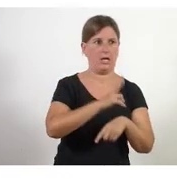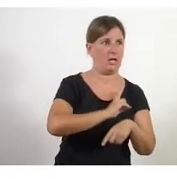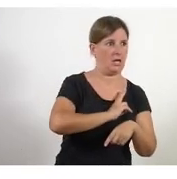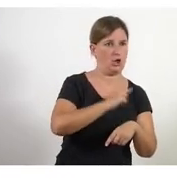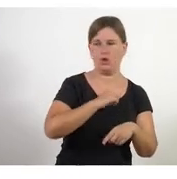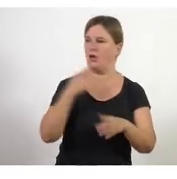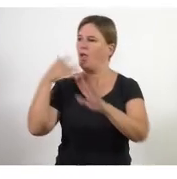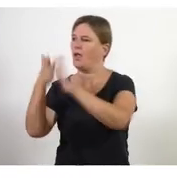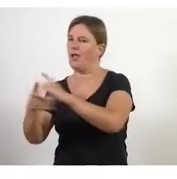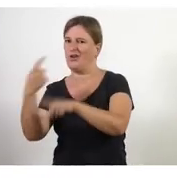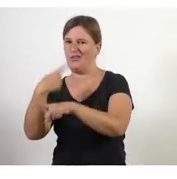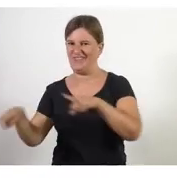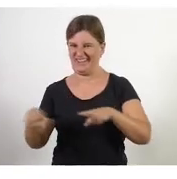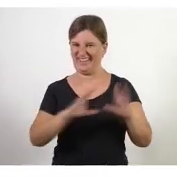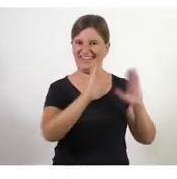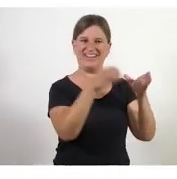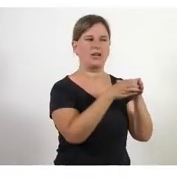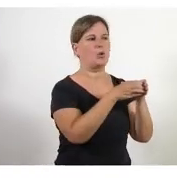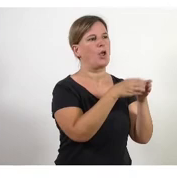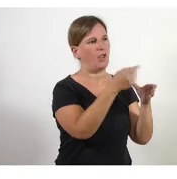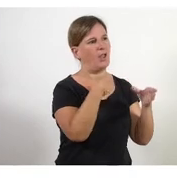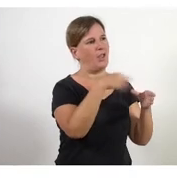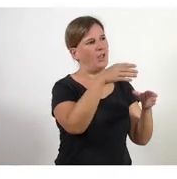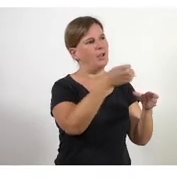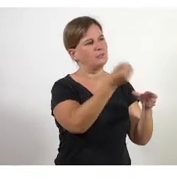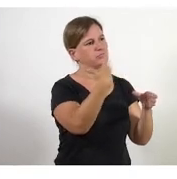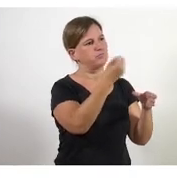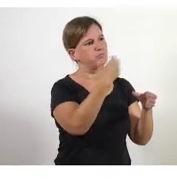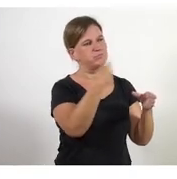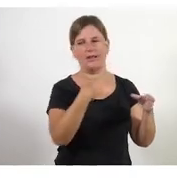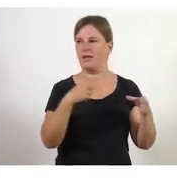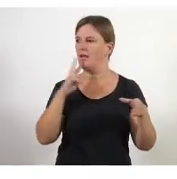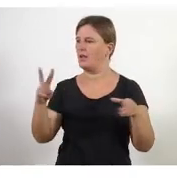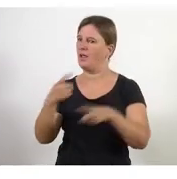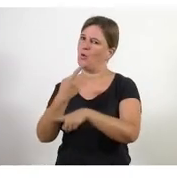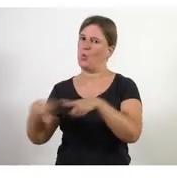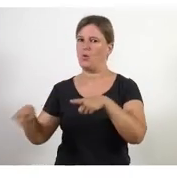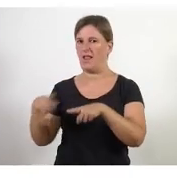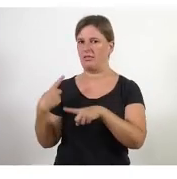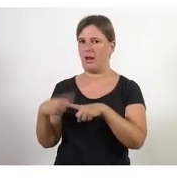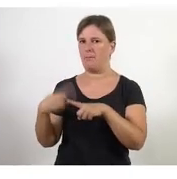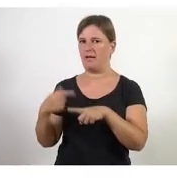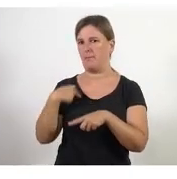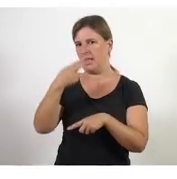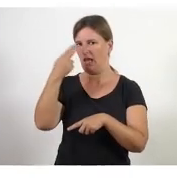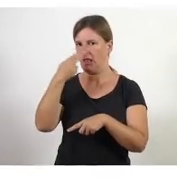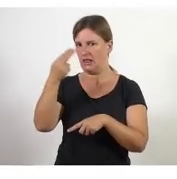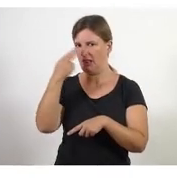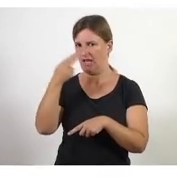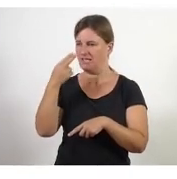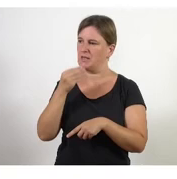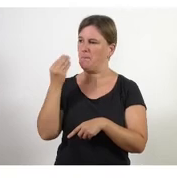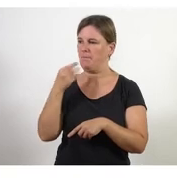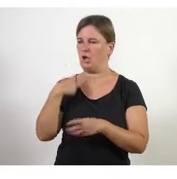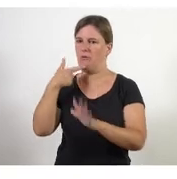meu equip li conto només una part perquè tinc un interès personal o perquè jo ho considero que és el millor per l'equip o perquè no,